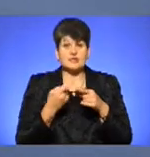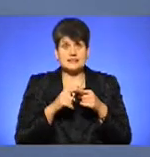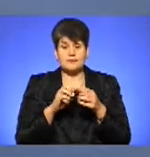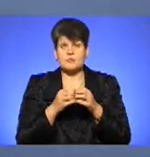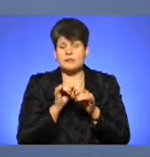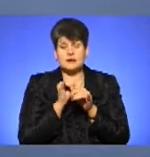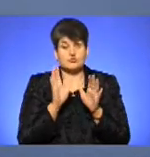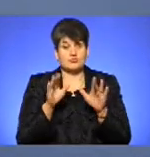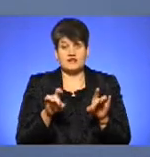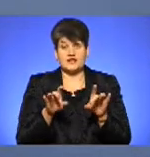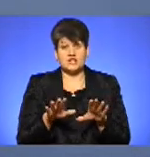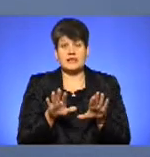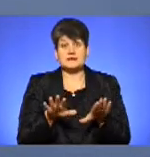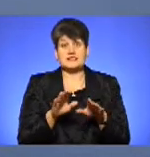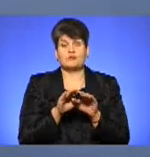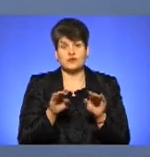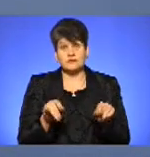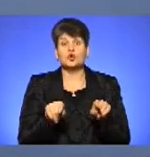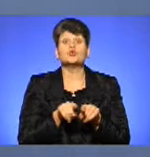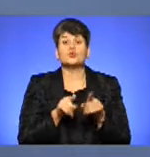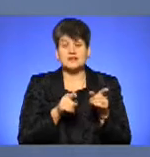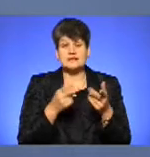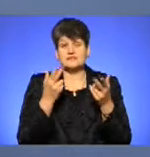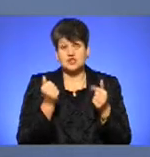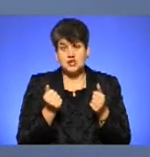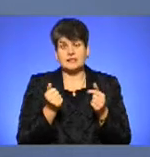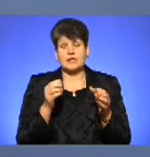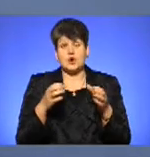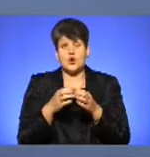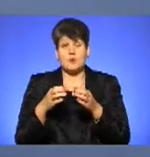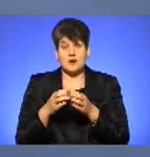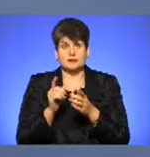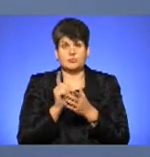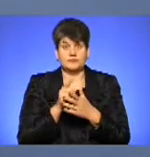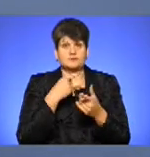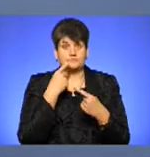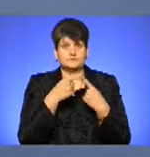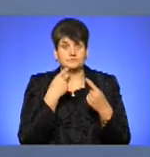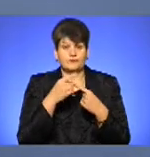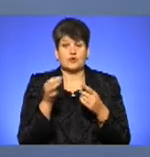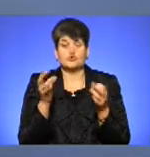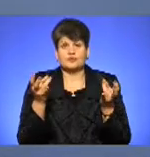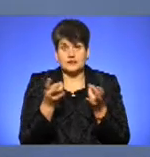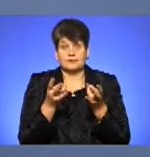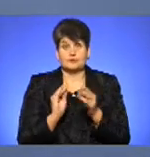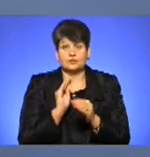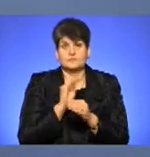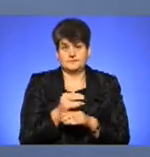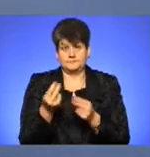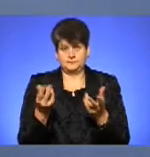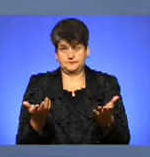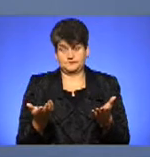рівні, то тоді, звичайно, громади повинні сигналізувати консолідовано про те, що має бути відповідна субвенція.